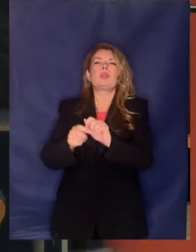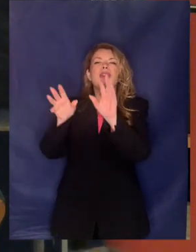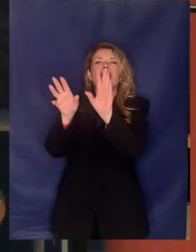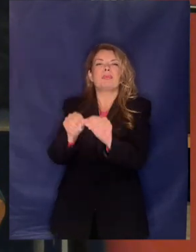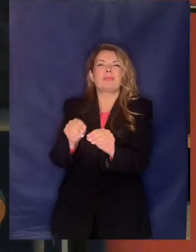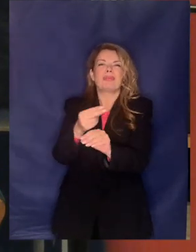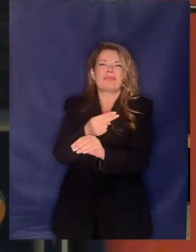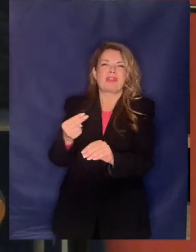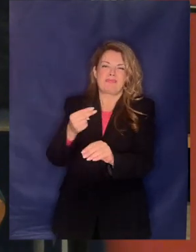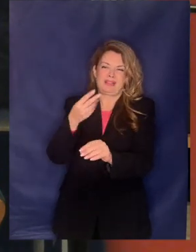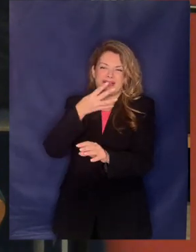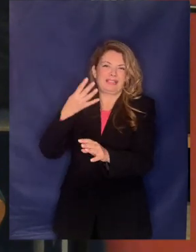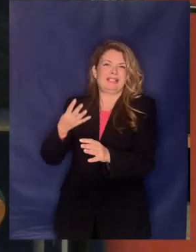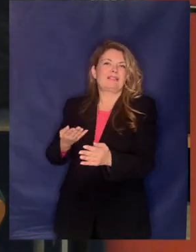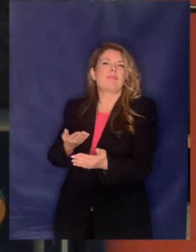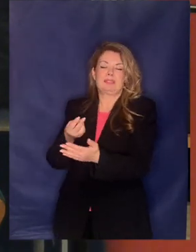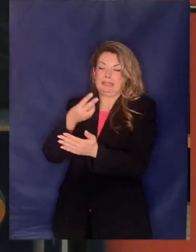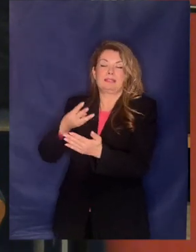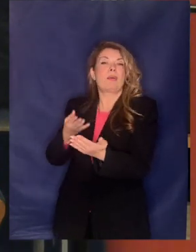όσον αφορά την